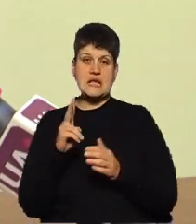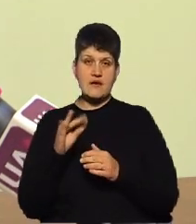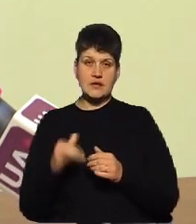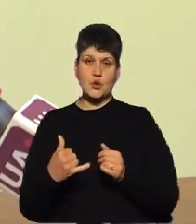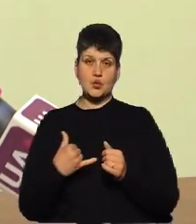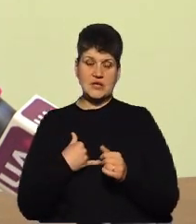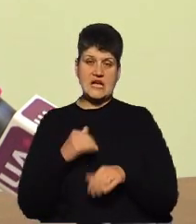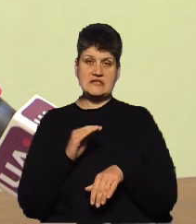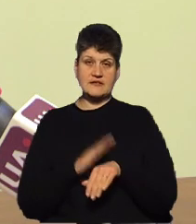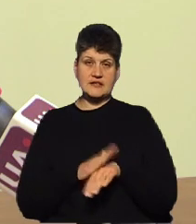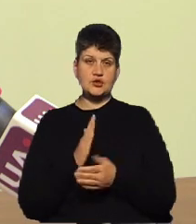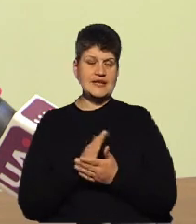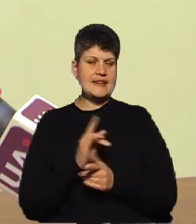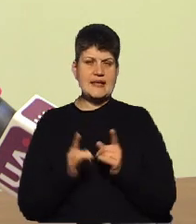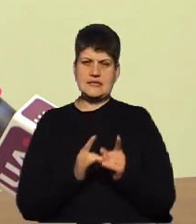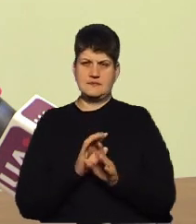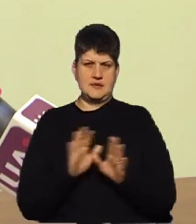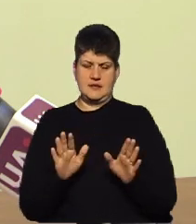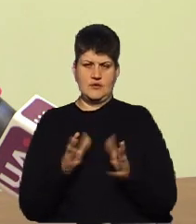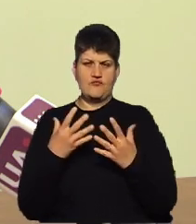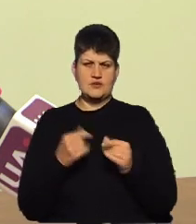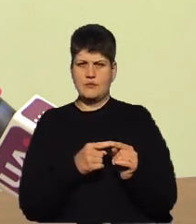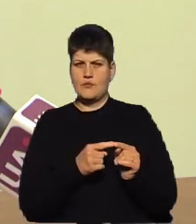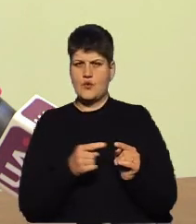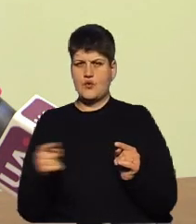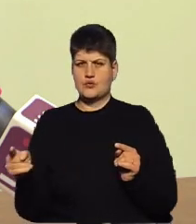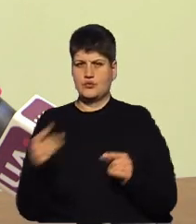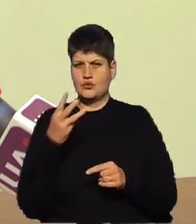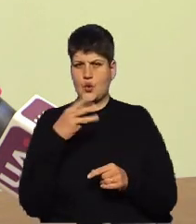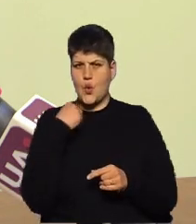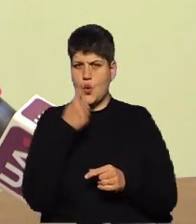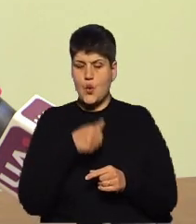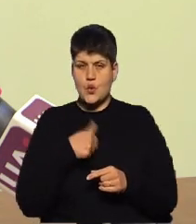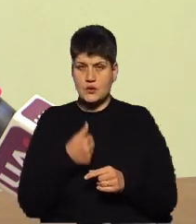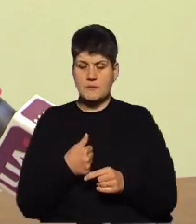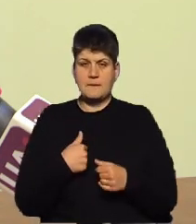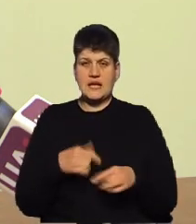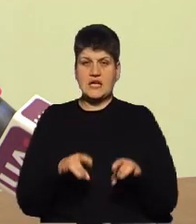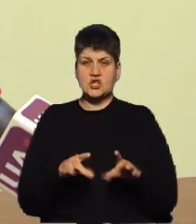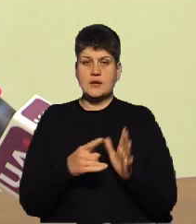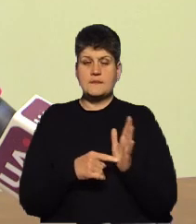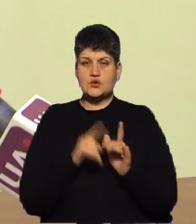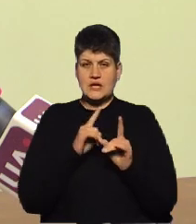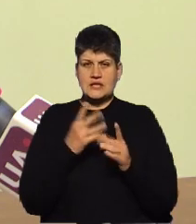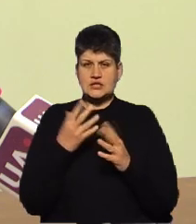незмінами вже протягом практично трьох років. Ми рішенням міської ради ще в 6